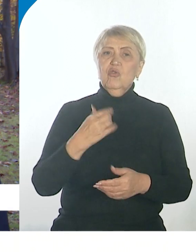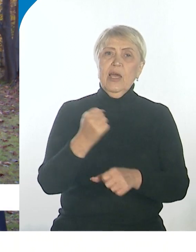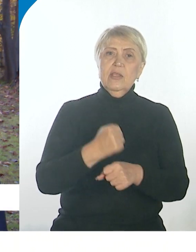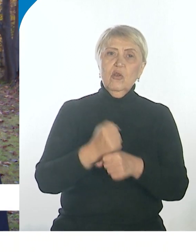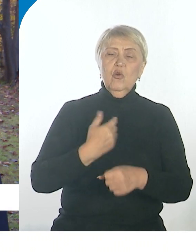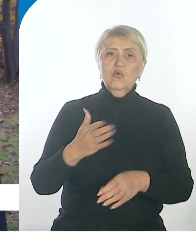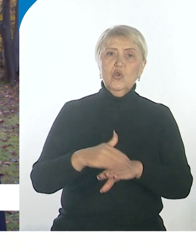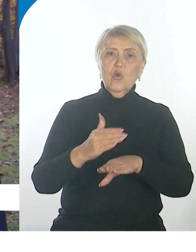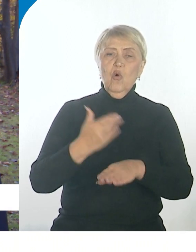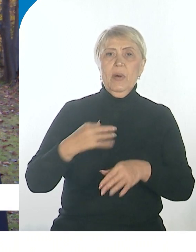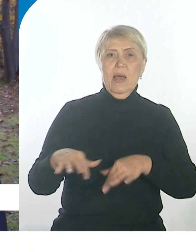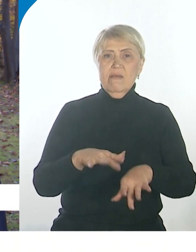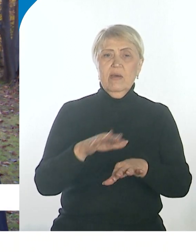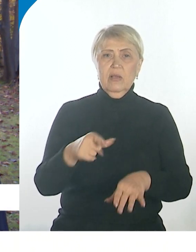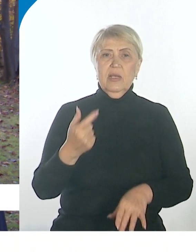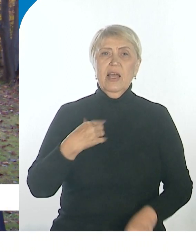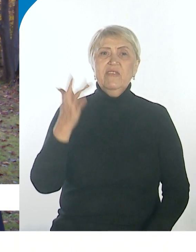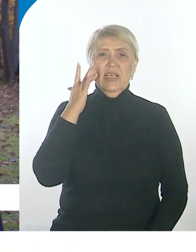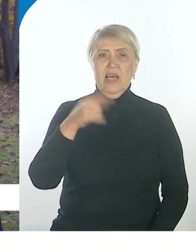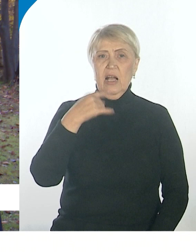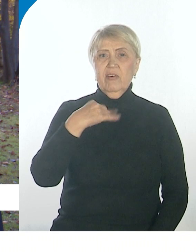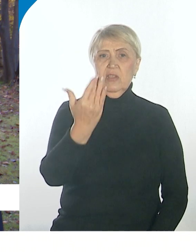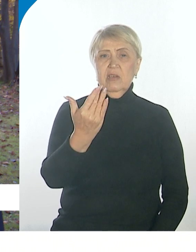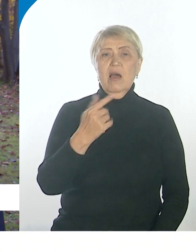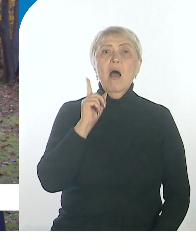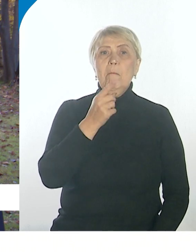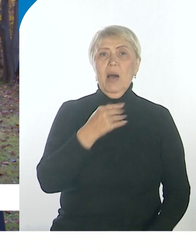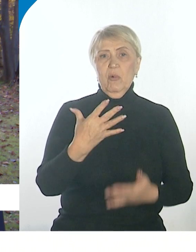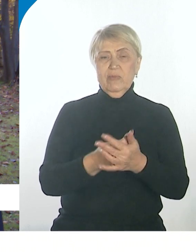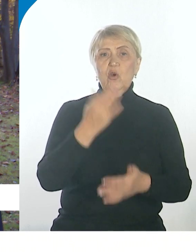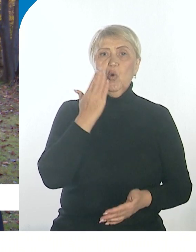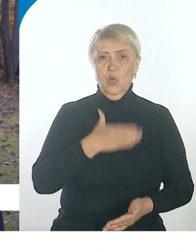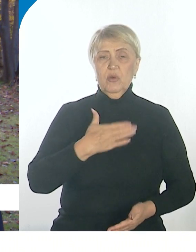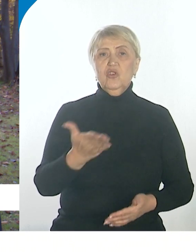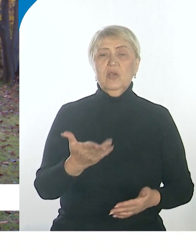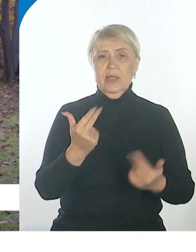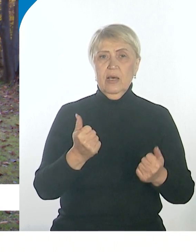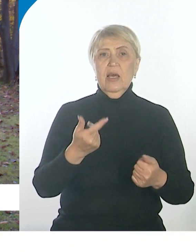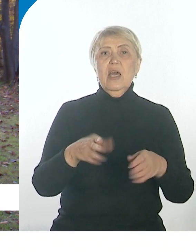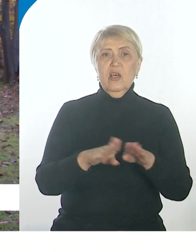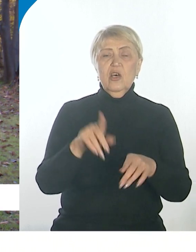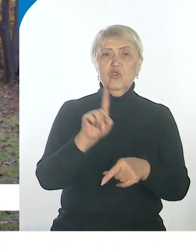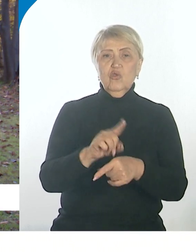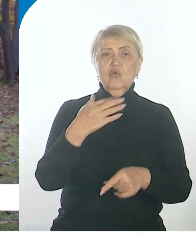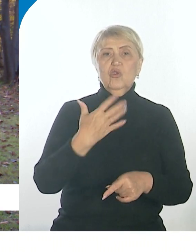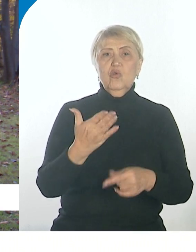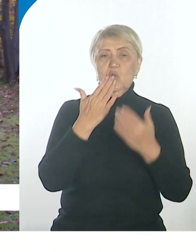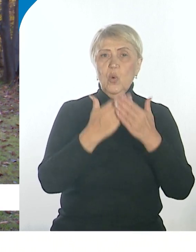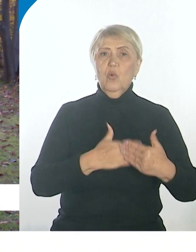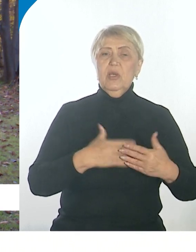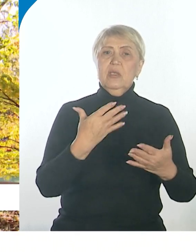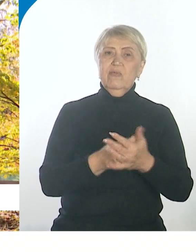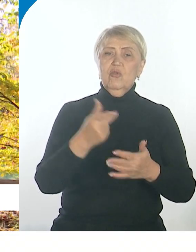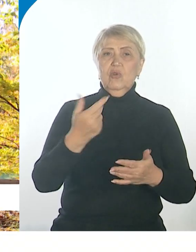раз говорю, что вот маму свою ты любишь. Да, а кто ее не любит? Я говорю, так же ты должен любить свою Родину, так же любить свой поселок,